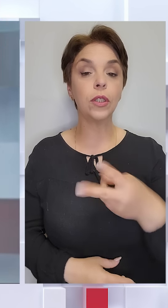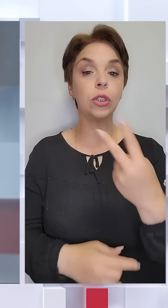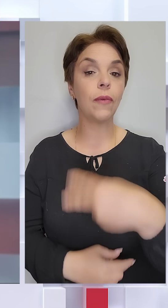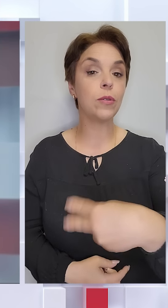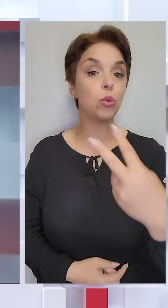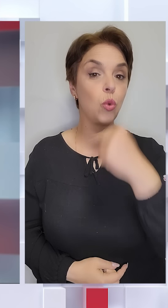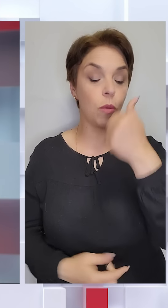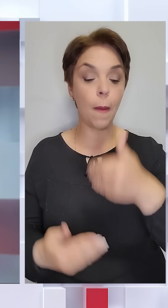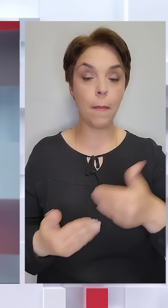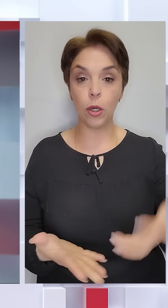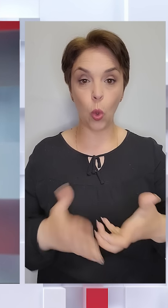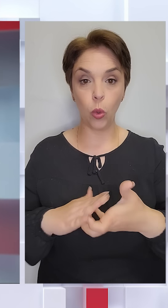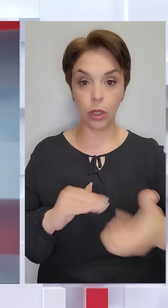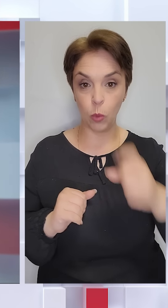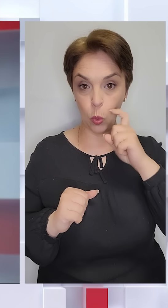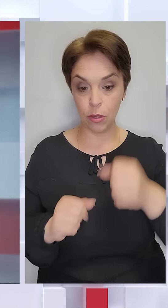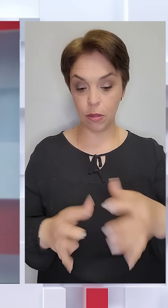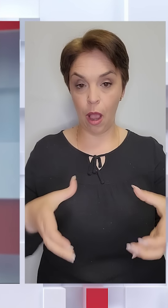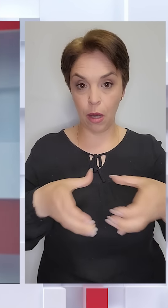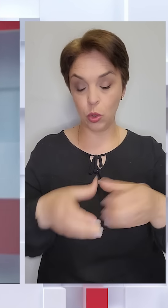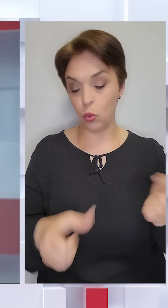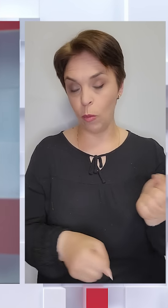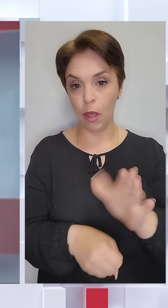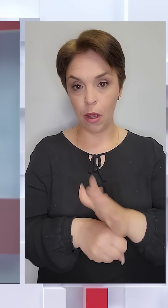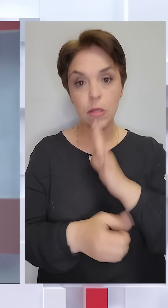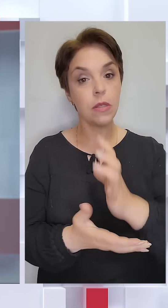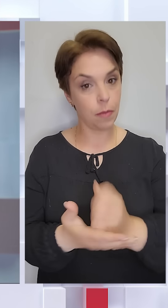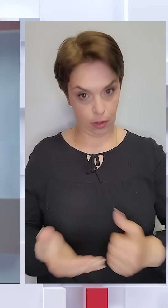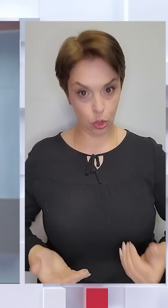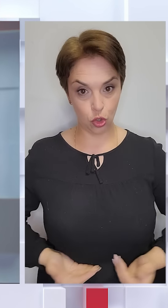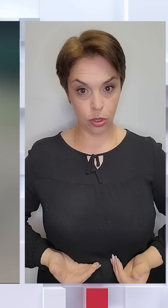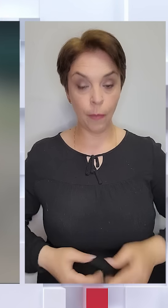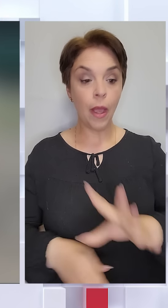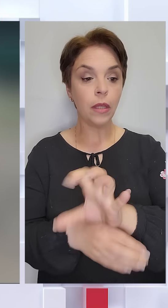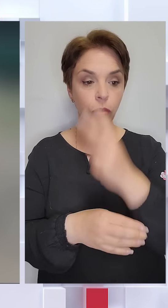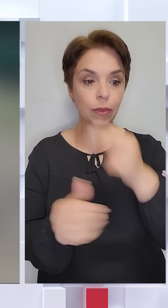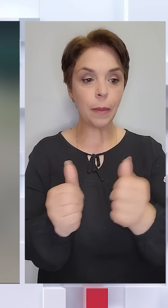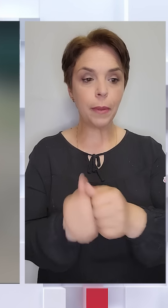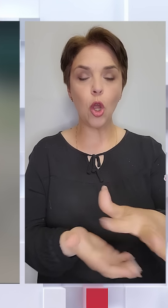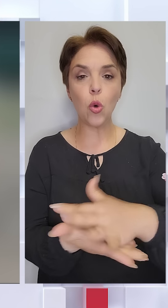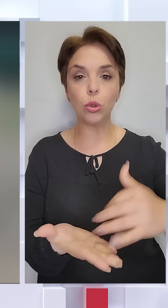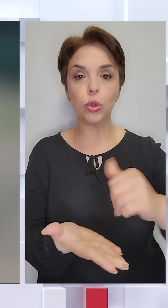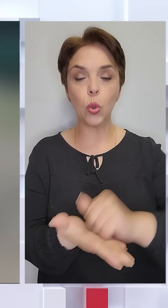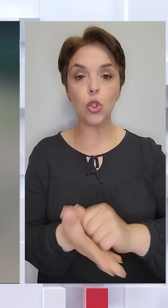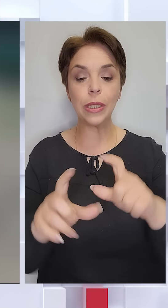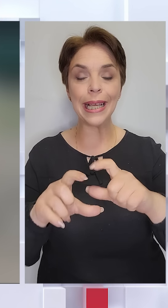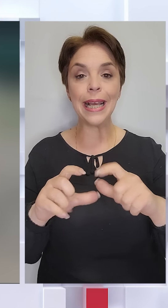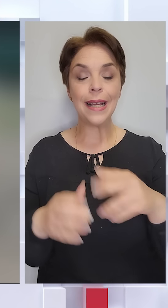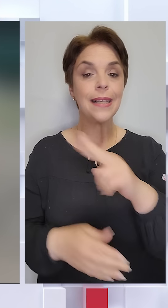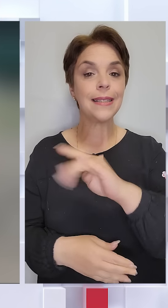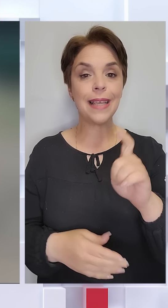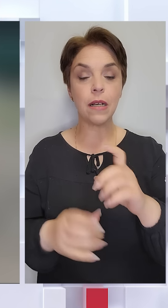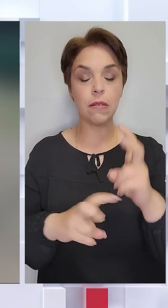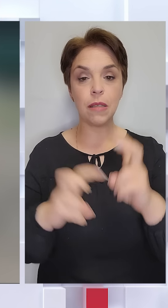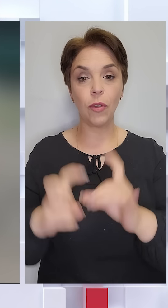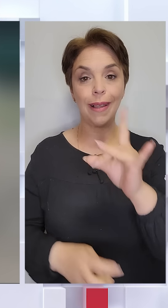-му перед отриманням українським гарнізоном наказу зберегти життя. На фото видно, як біля розтрощеного цеху заводу Редіс